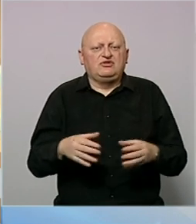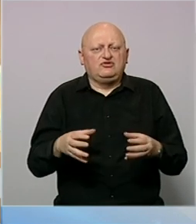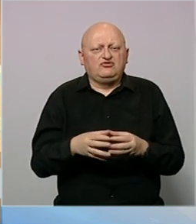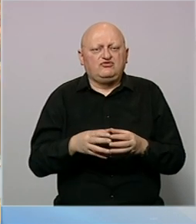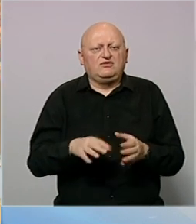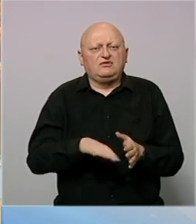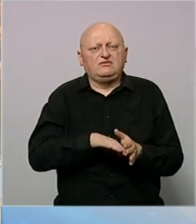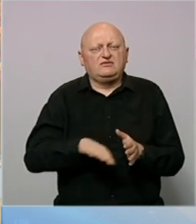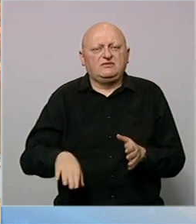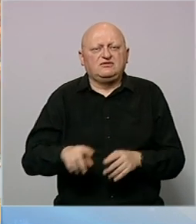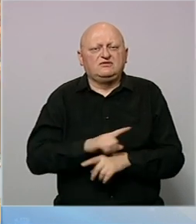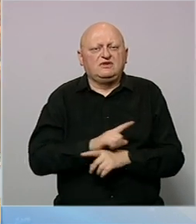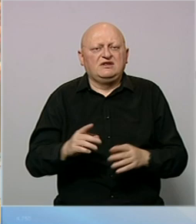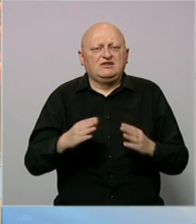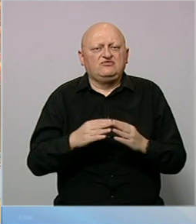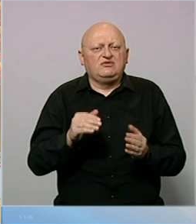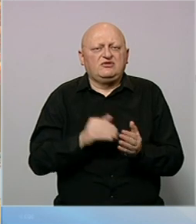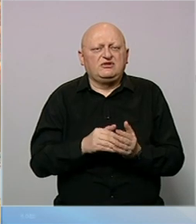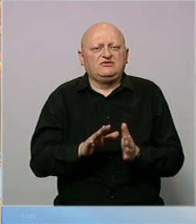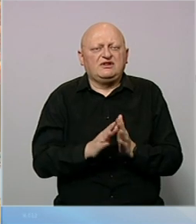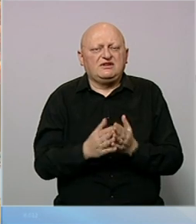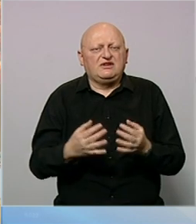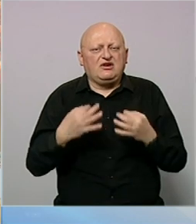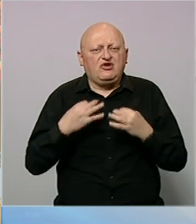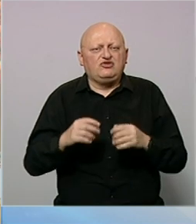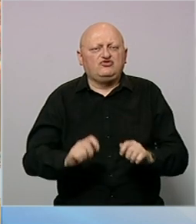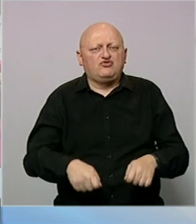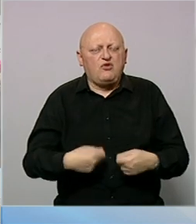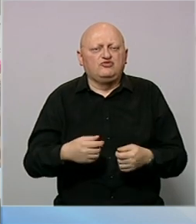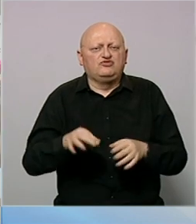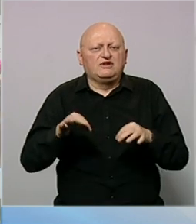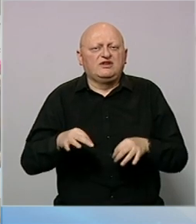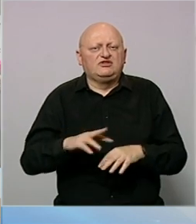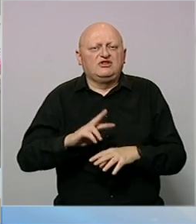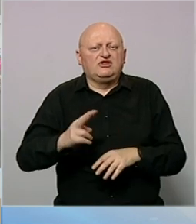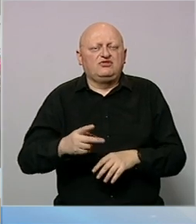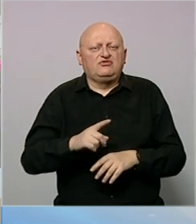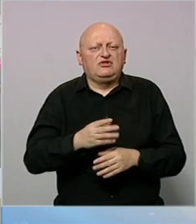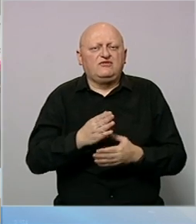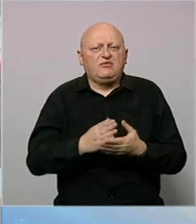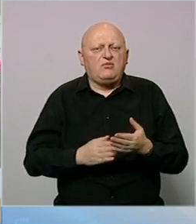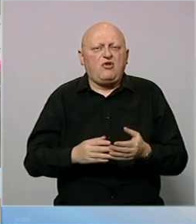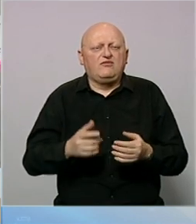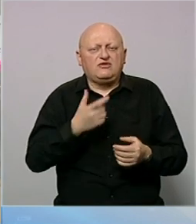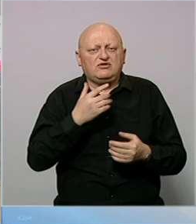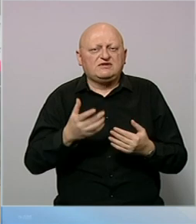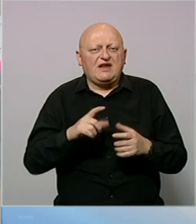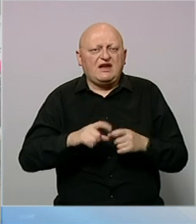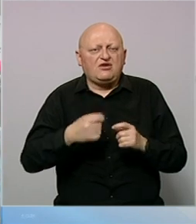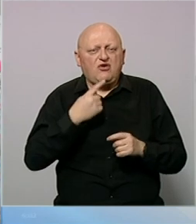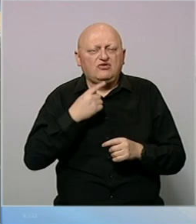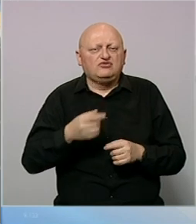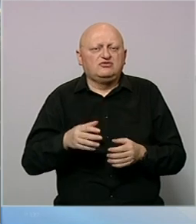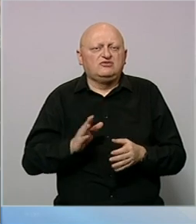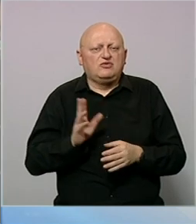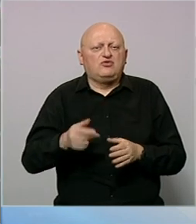i uposlenici udruženja izvojili su razne kućne potrebštine, knjige, odjeću, obuću, igračke i druge nove i polovne stvari koje